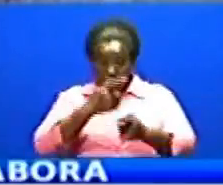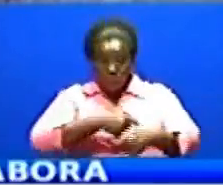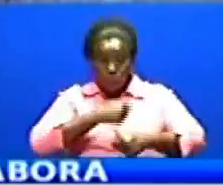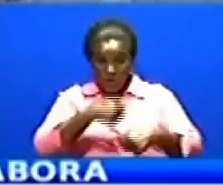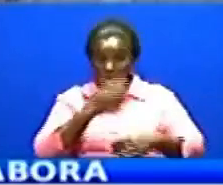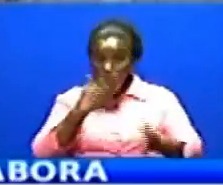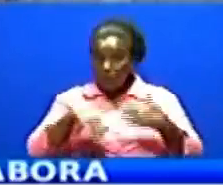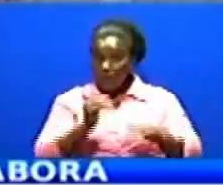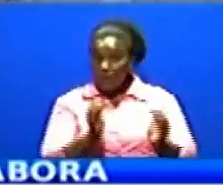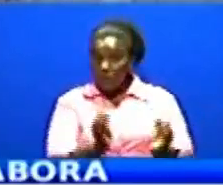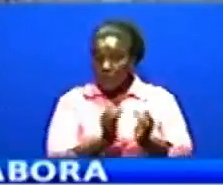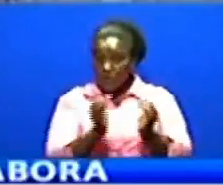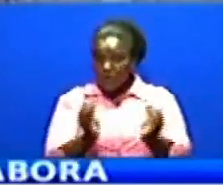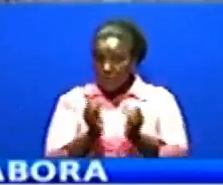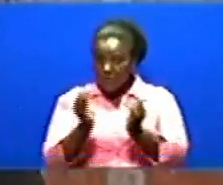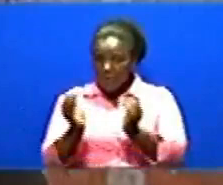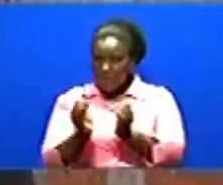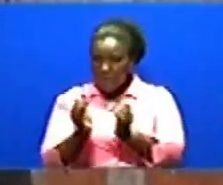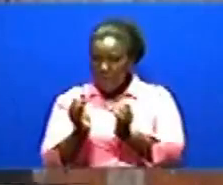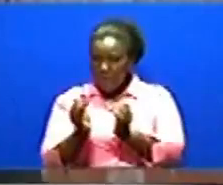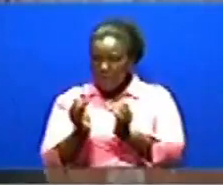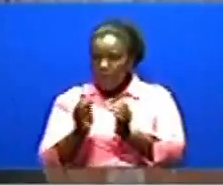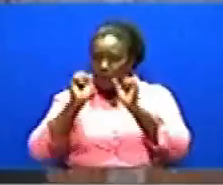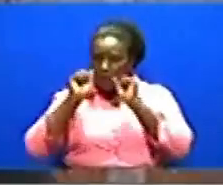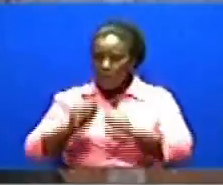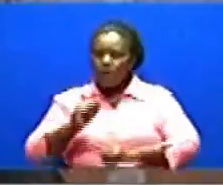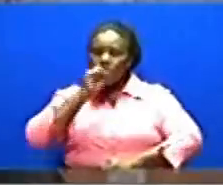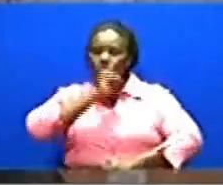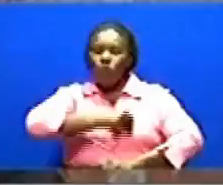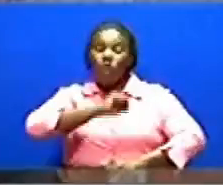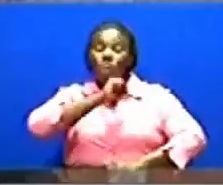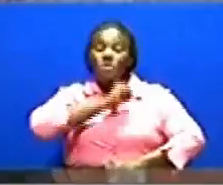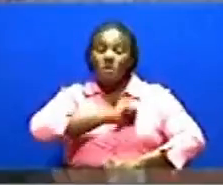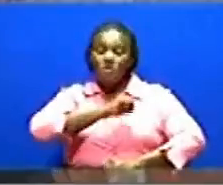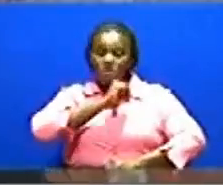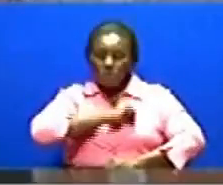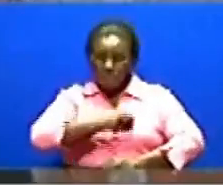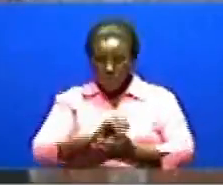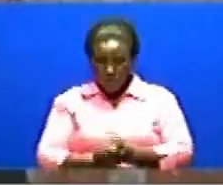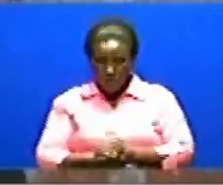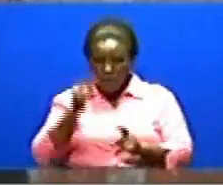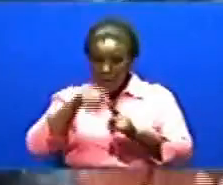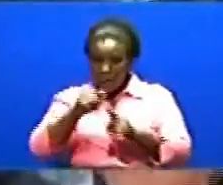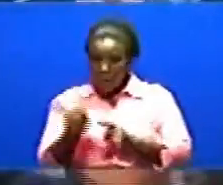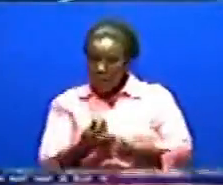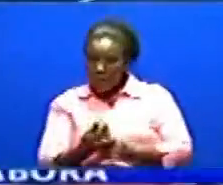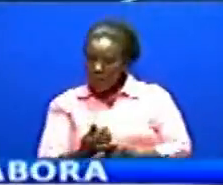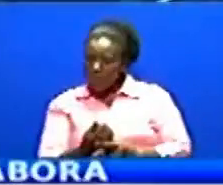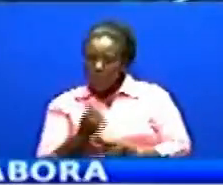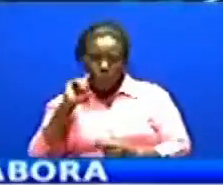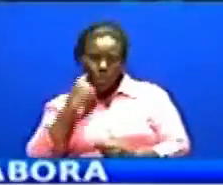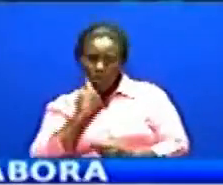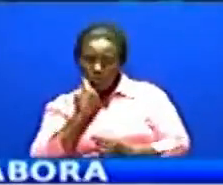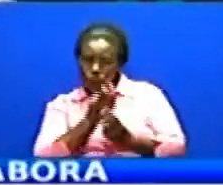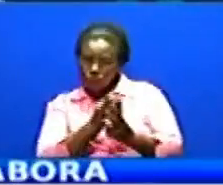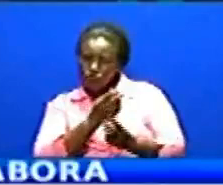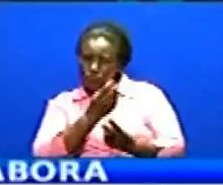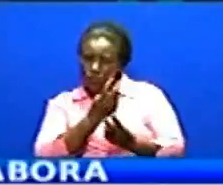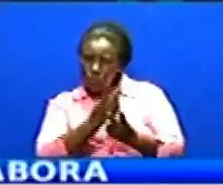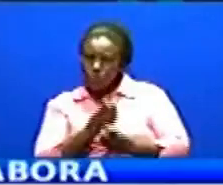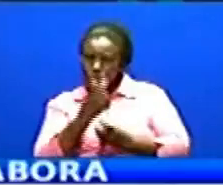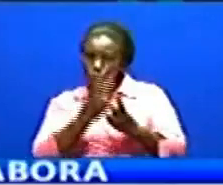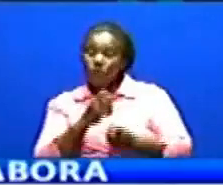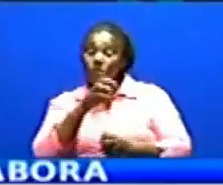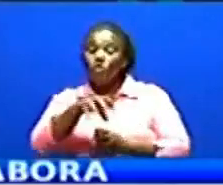jitete zaidi Na ya inabidi kwenye eneo moja avumilie wakati akipambana na Soko Kwa kuwa wanainchi